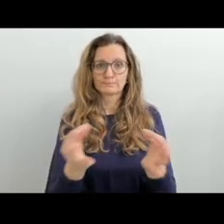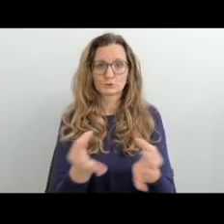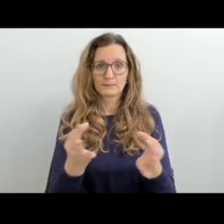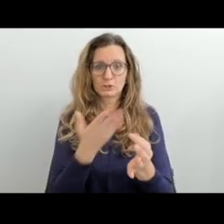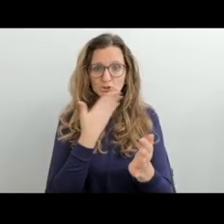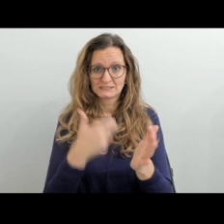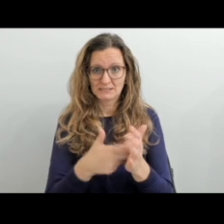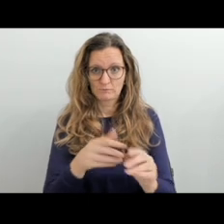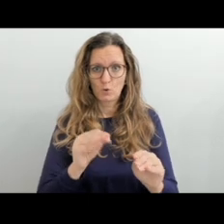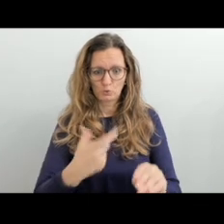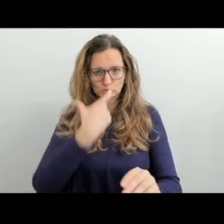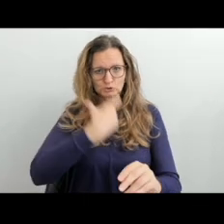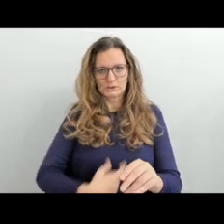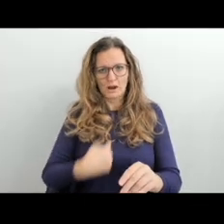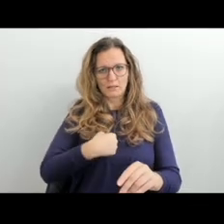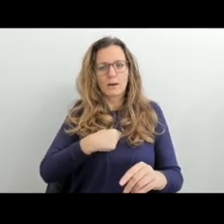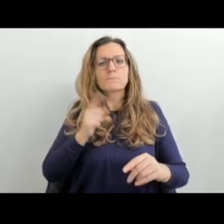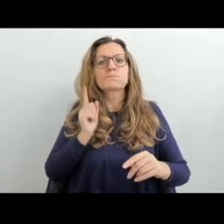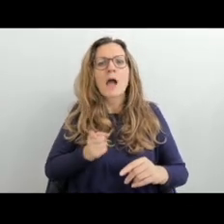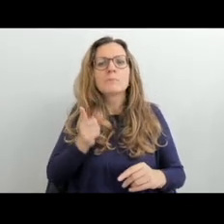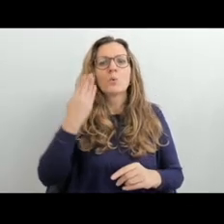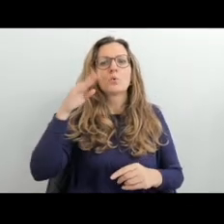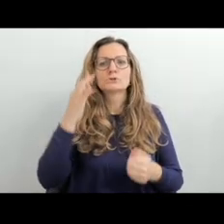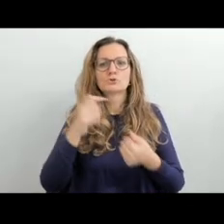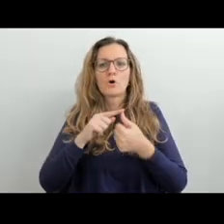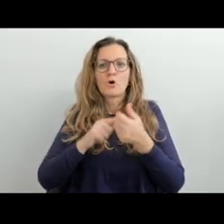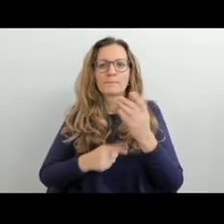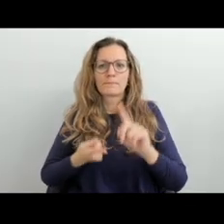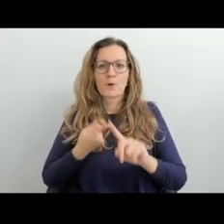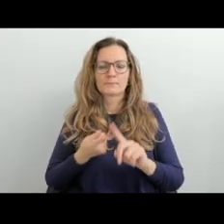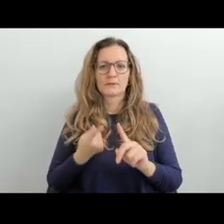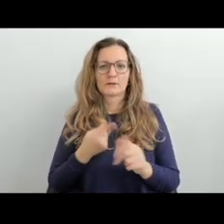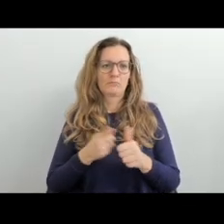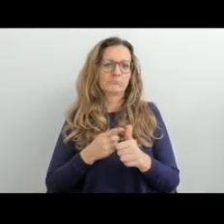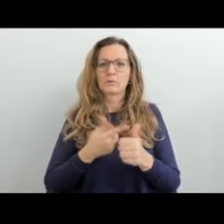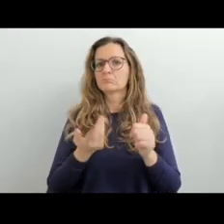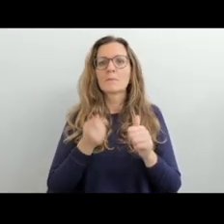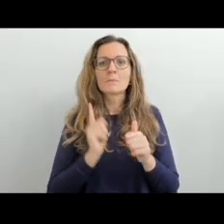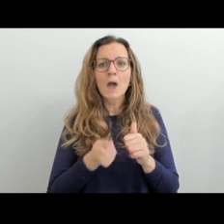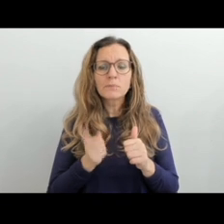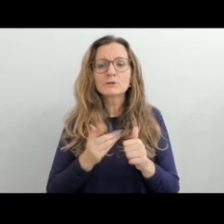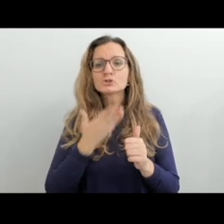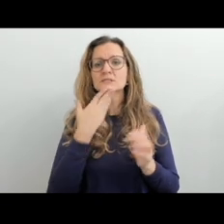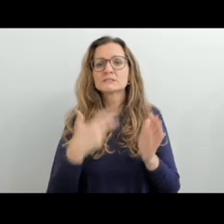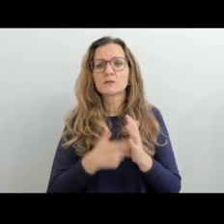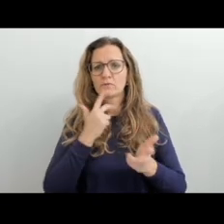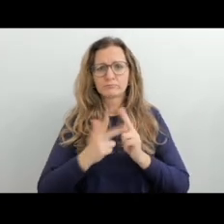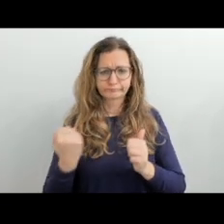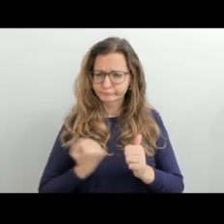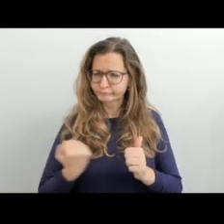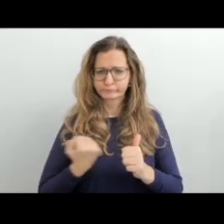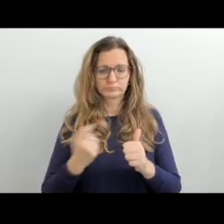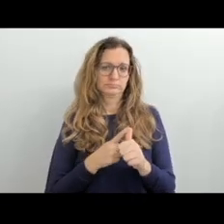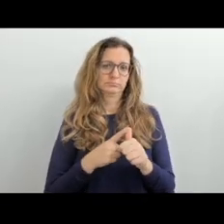předmětu český znakový jazyk. Následující kapitola se týká profilu učitele předmětu český znakový jazyk, tedy co všechno ten